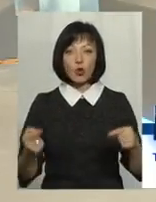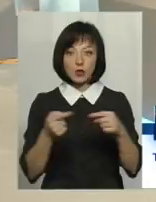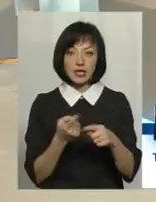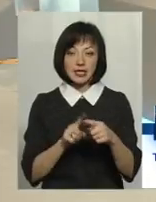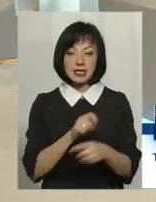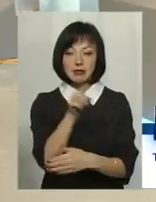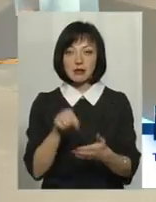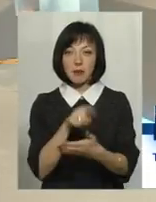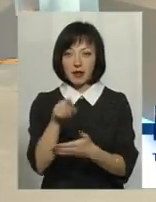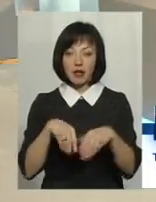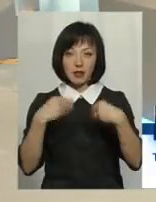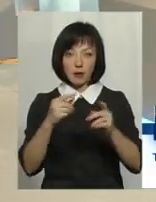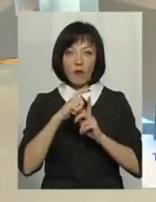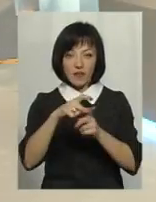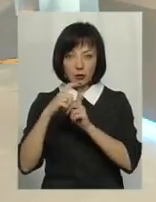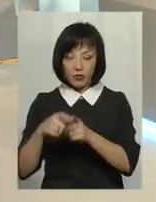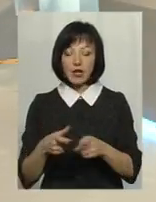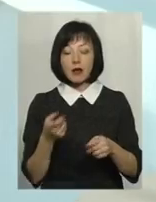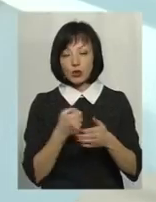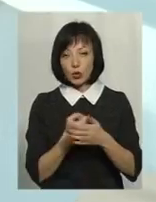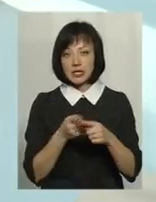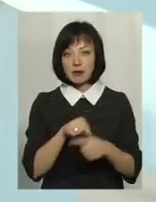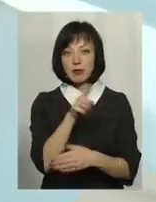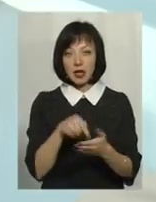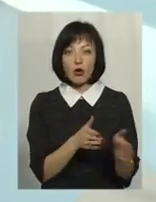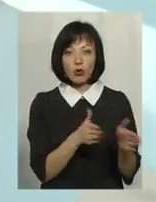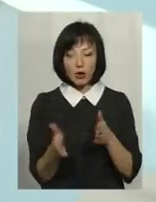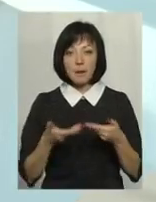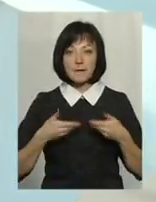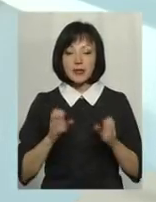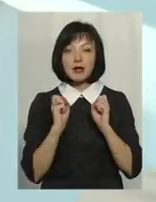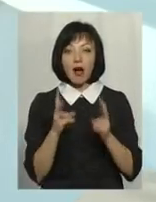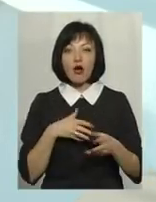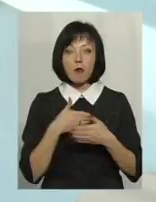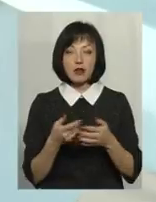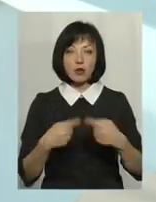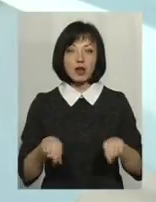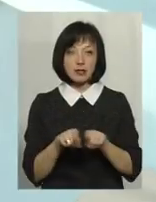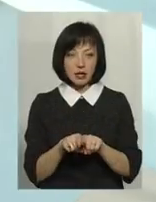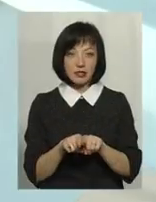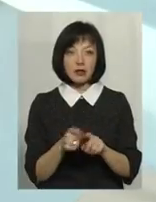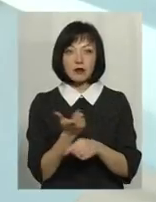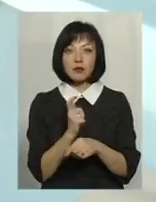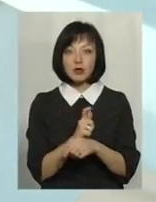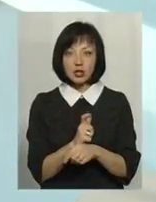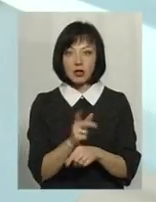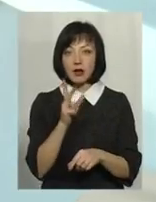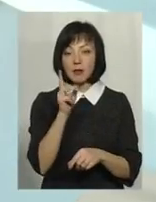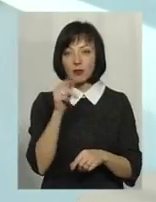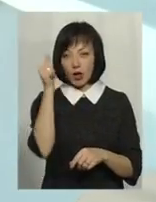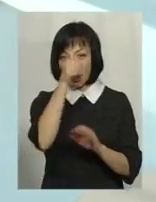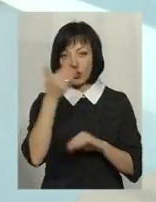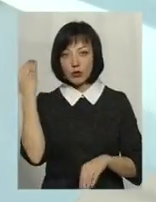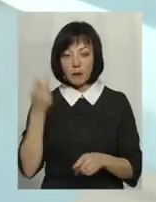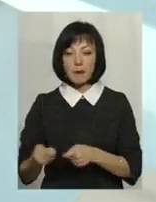на ці всі запитання надамо відповідь. Тобто, ми до цих питань готові, бо ми ще як громадська організація більше, ніж півтори року тому, ми вже